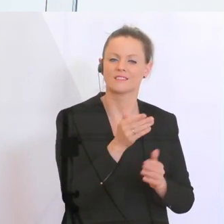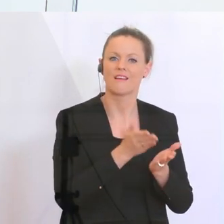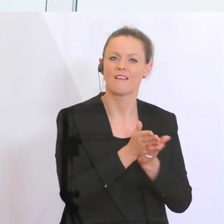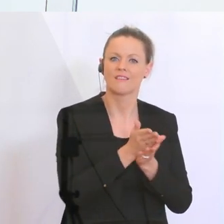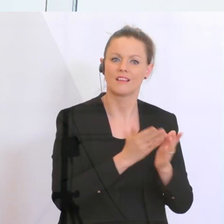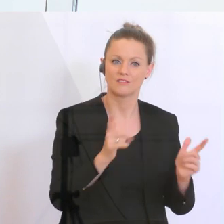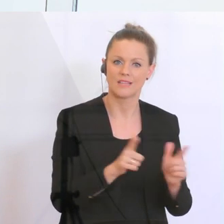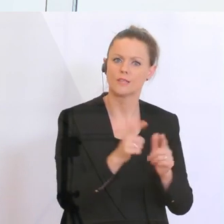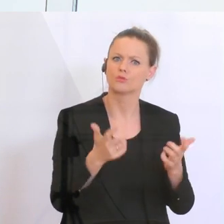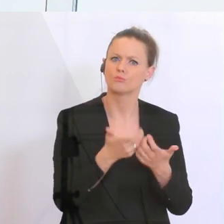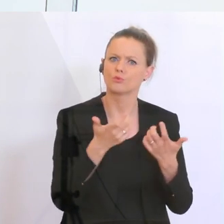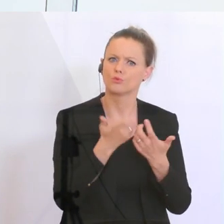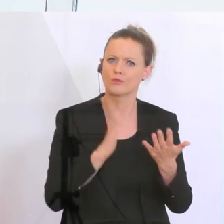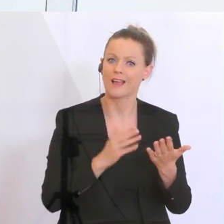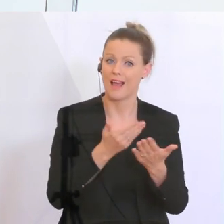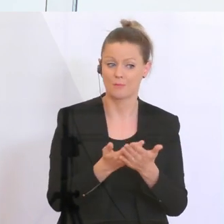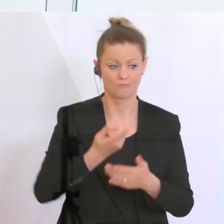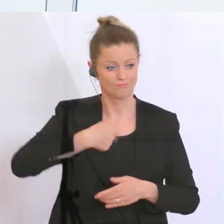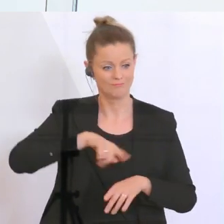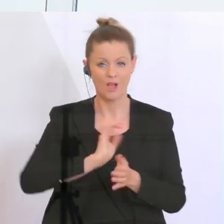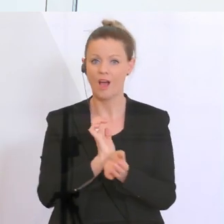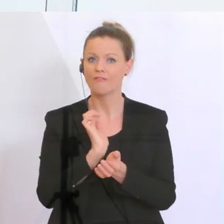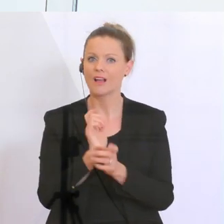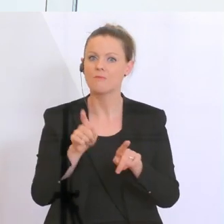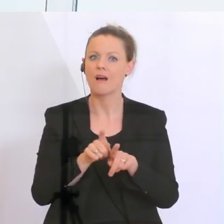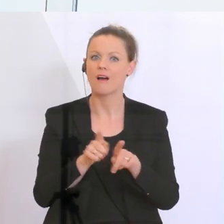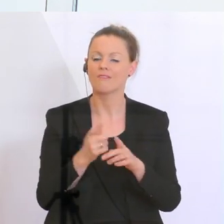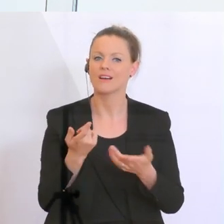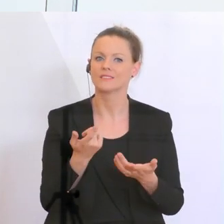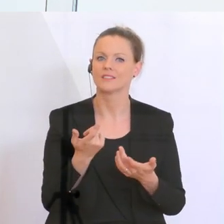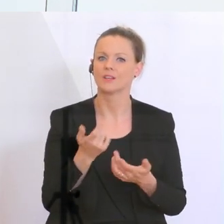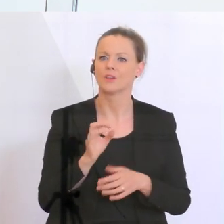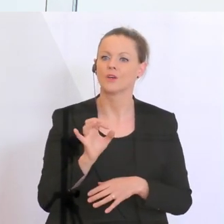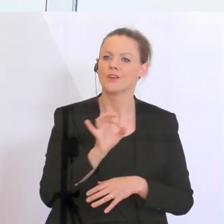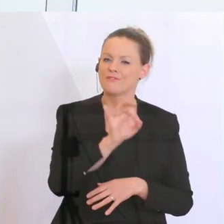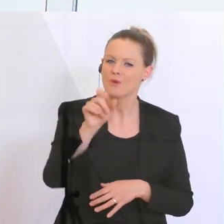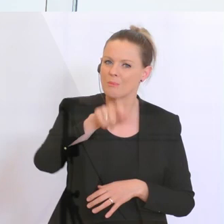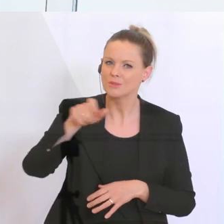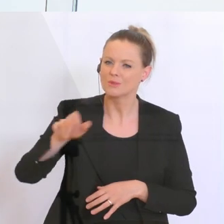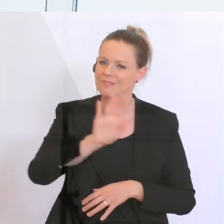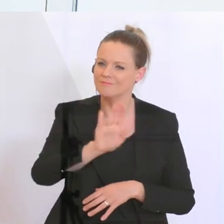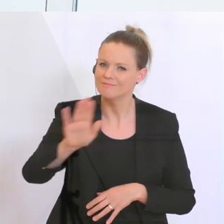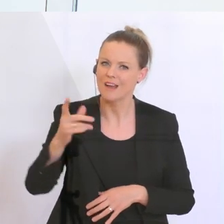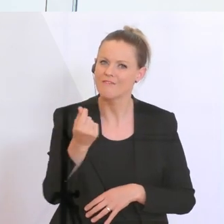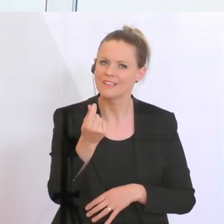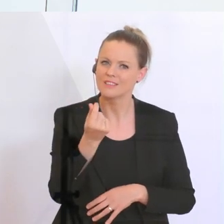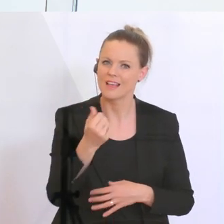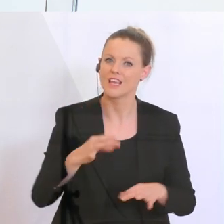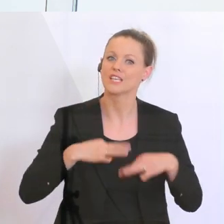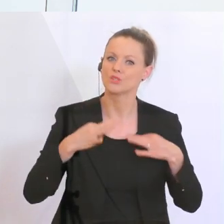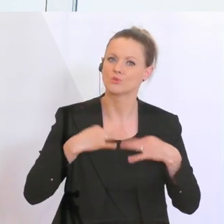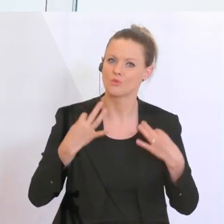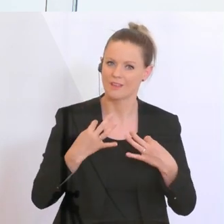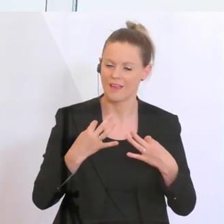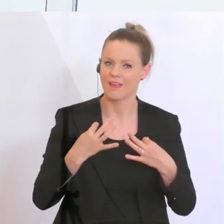anbieten, sondern dass es unsere Aufgabe ist, um die finanzielle Gesundheit der Menschen und der Unternehmen in diesem Land